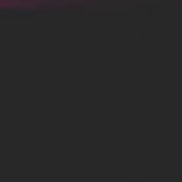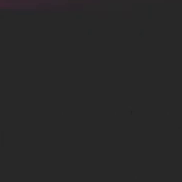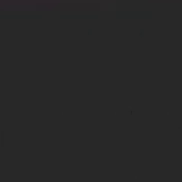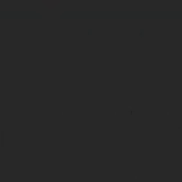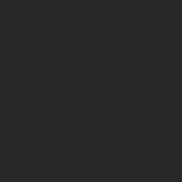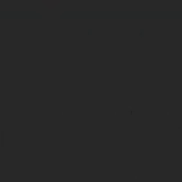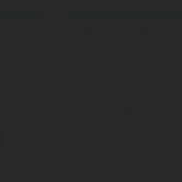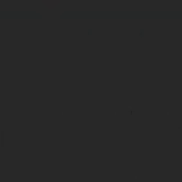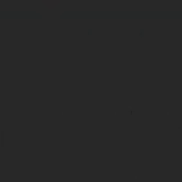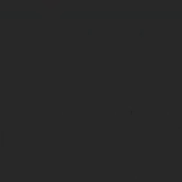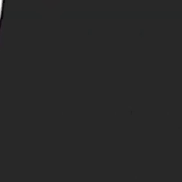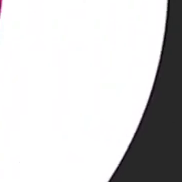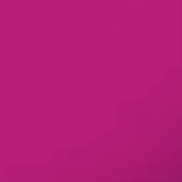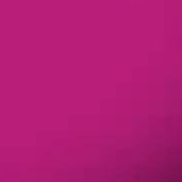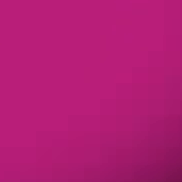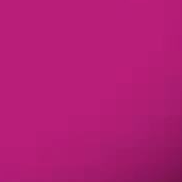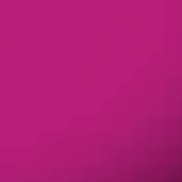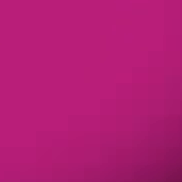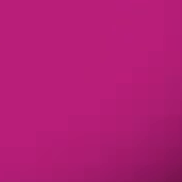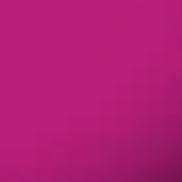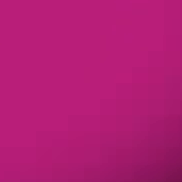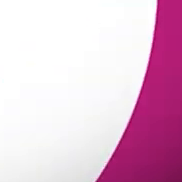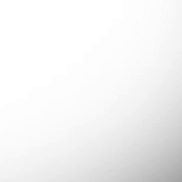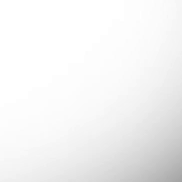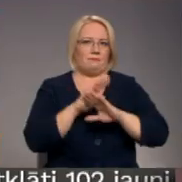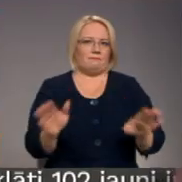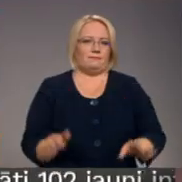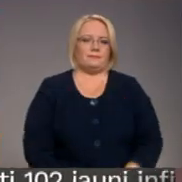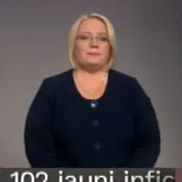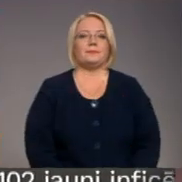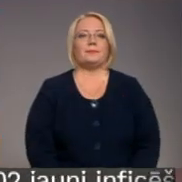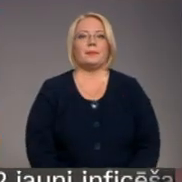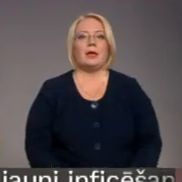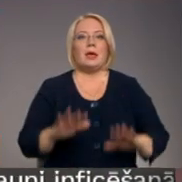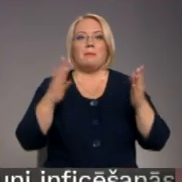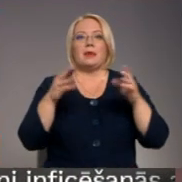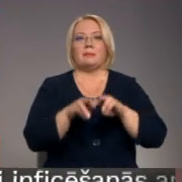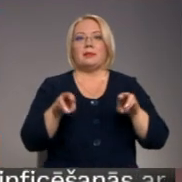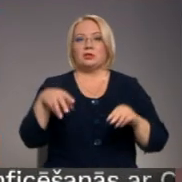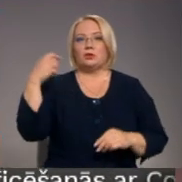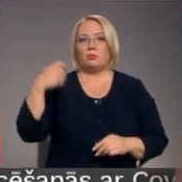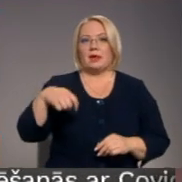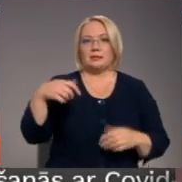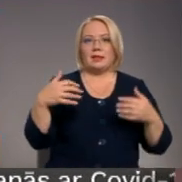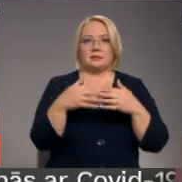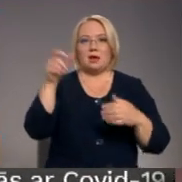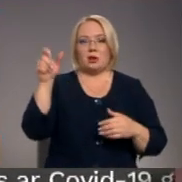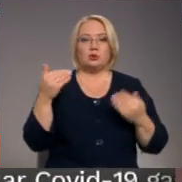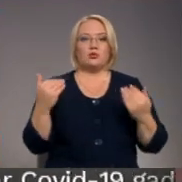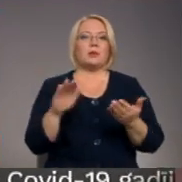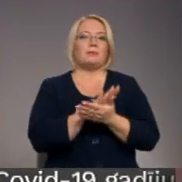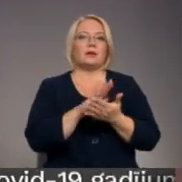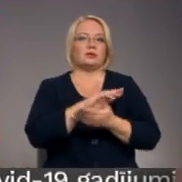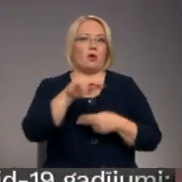Re! Viss ēters ir te! Tikmēr ministra prezidents Krišians Karliņš šodien